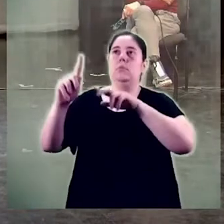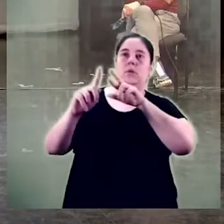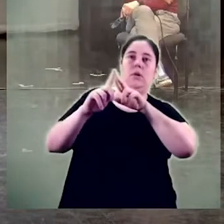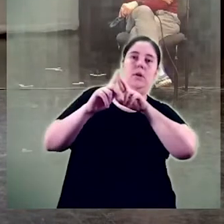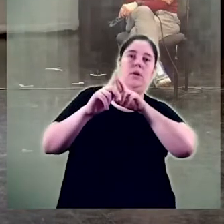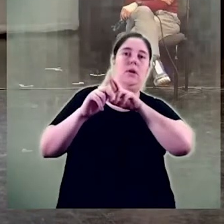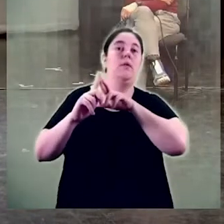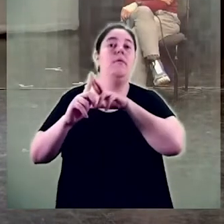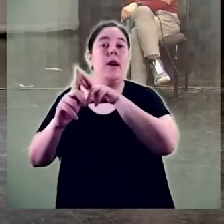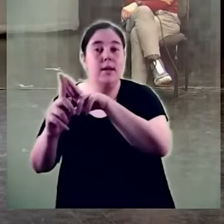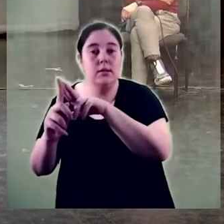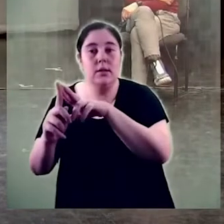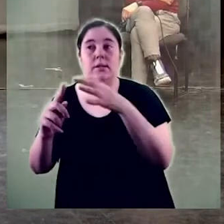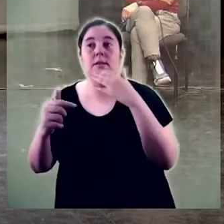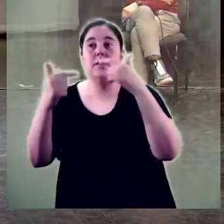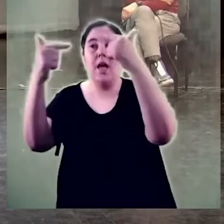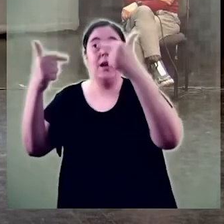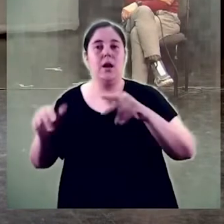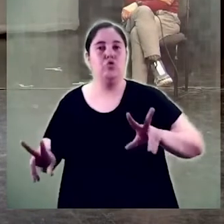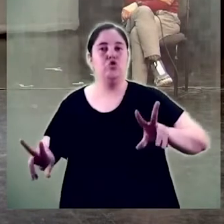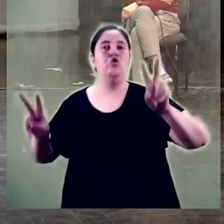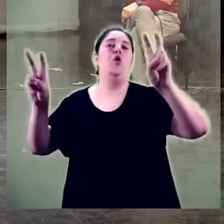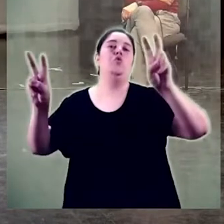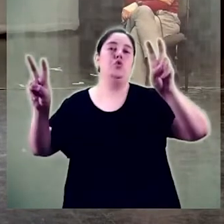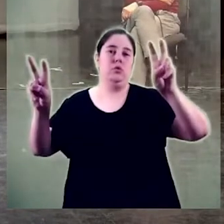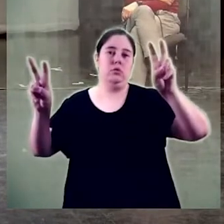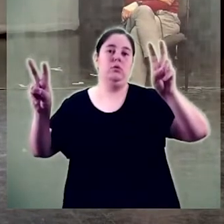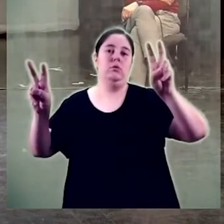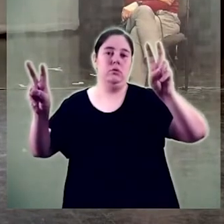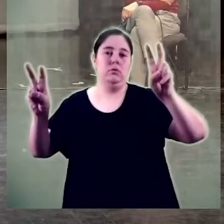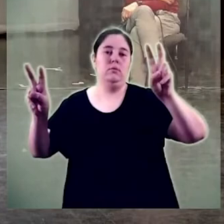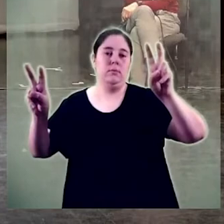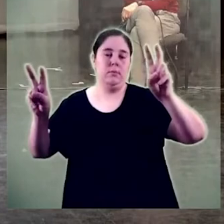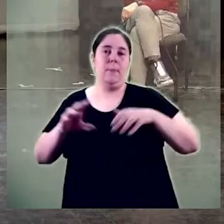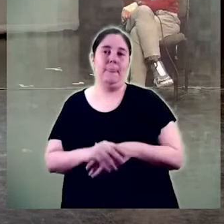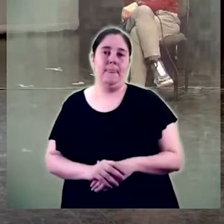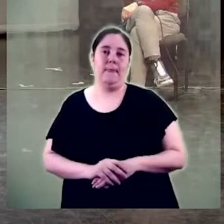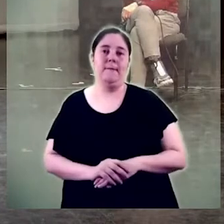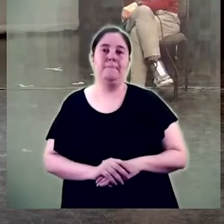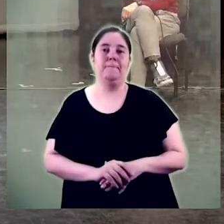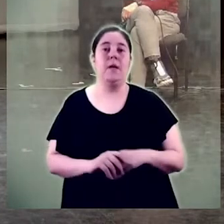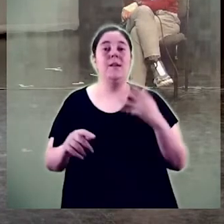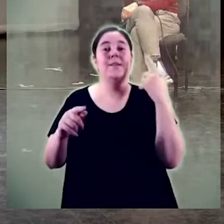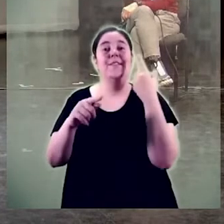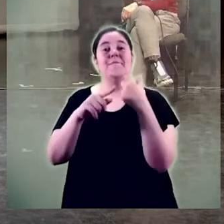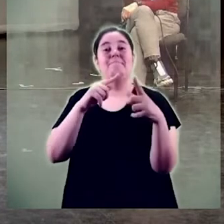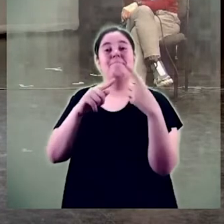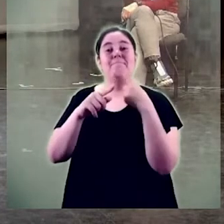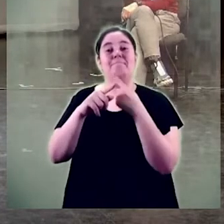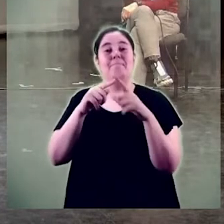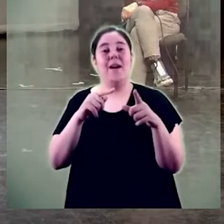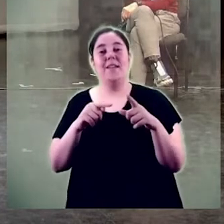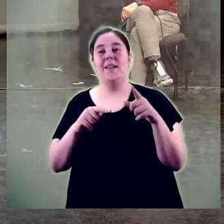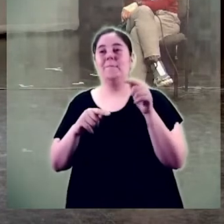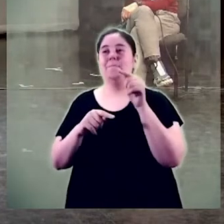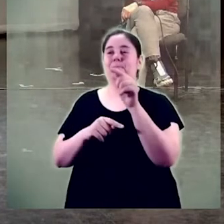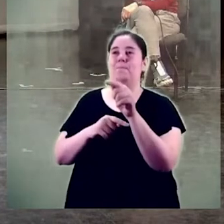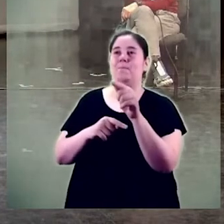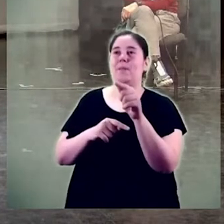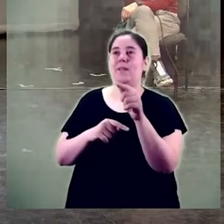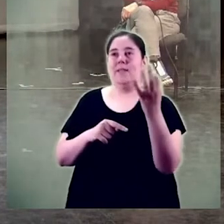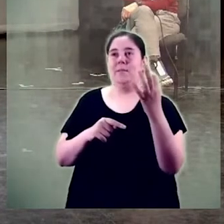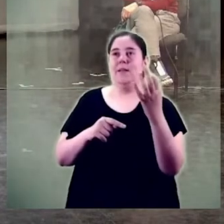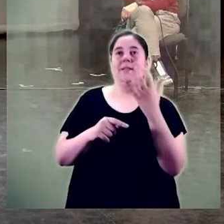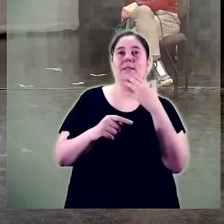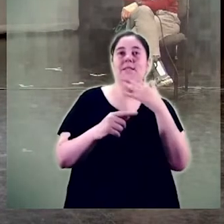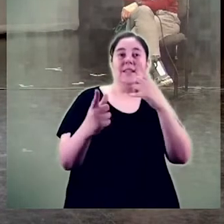i ho parlaven fa un temps de graus nous i ho he dit així parat perquè jo crec que no es tracta es